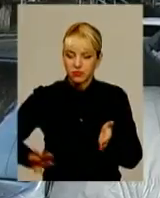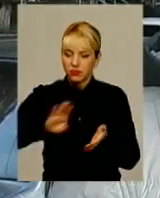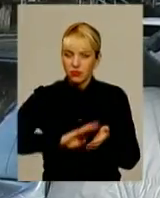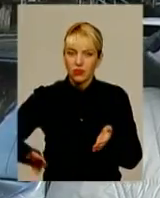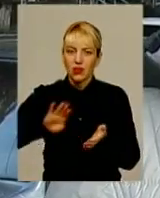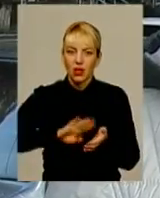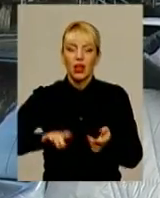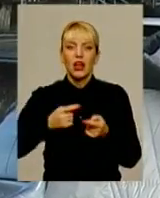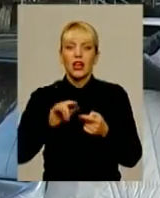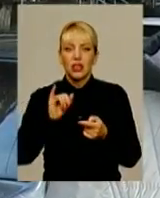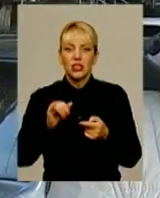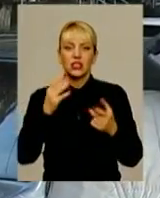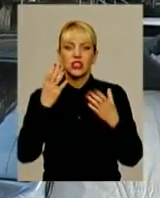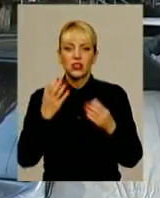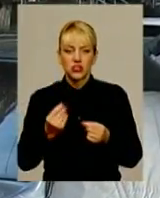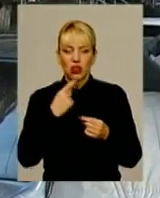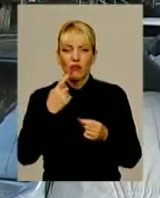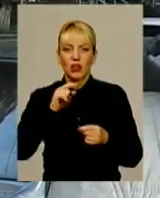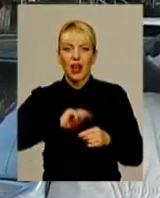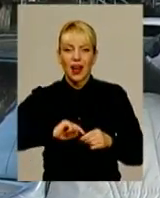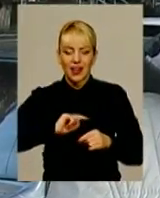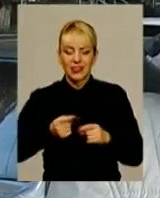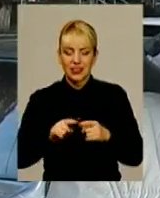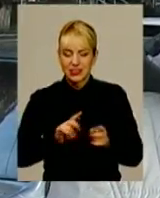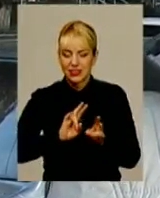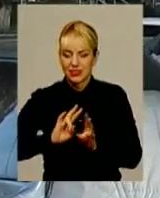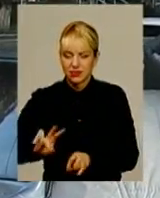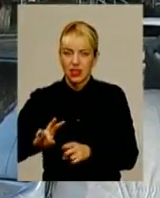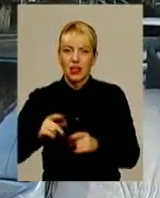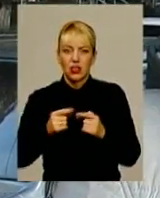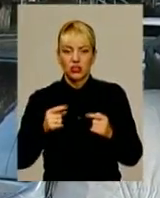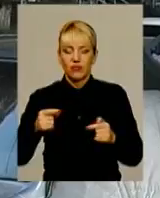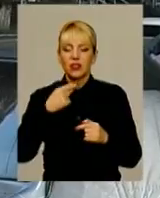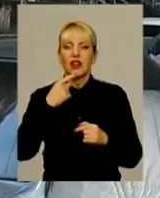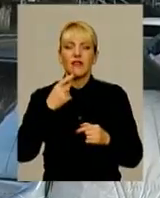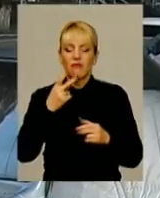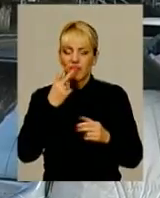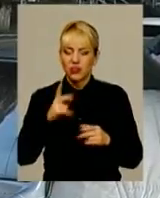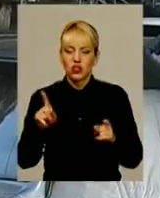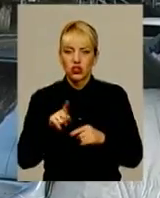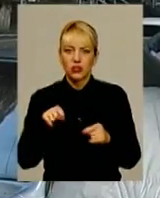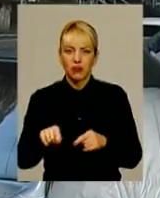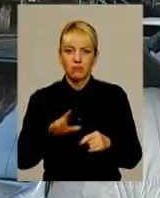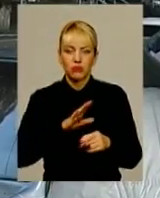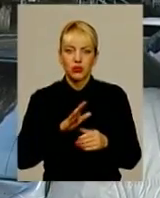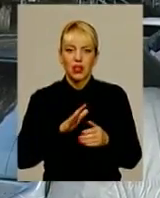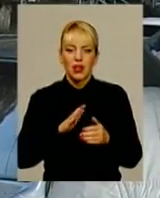А також характер вмісту забруднюючих речовин говорить про те, що це саме госпобутові фекальні води, тому що там був підвищений вміст